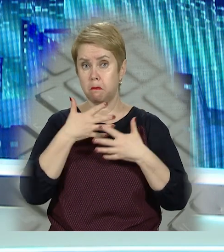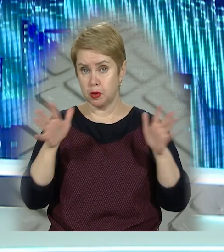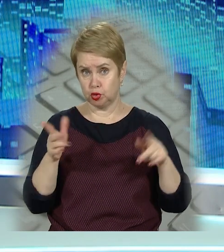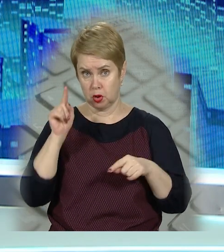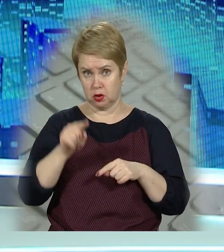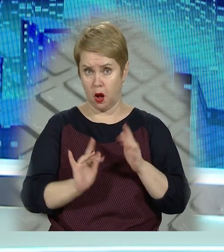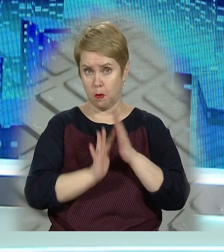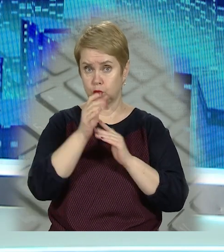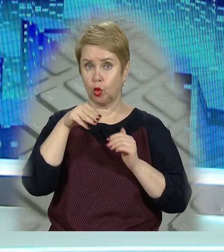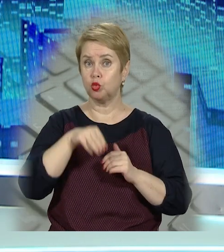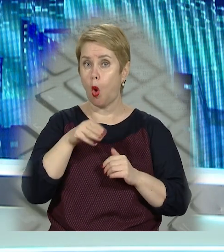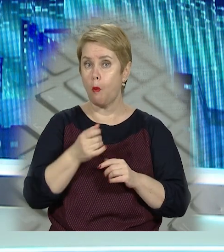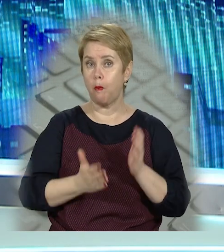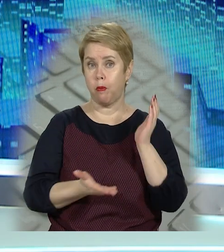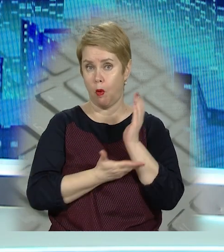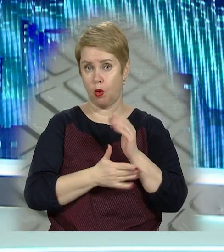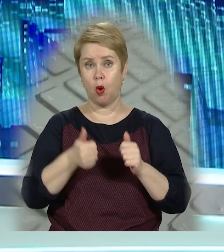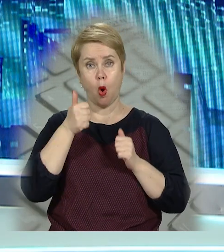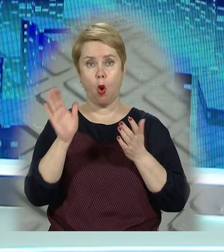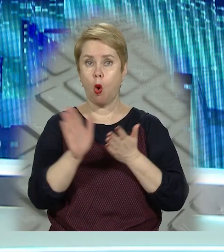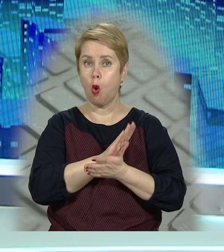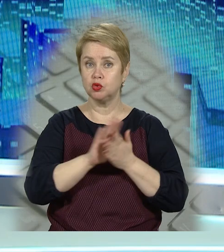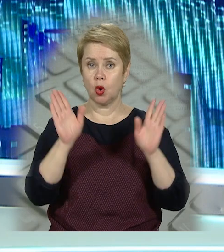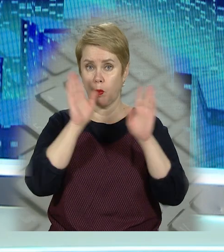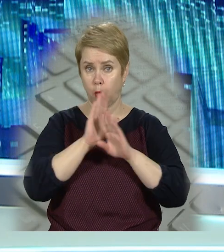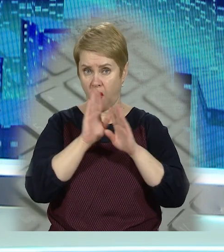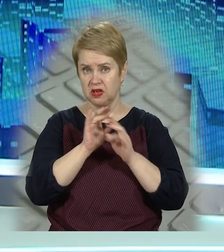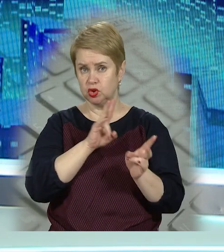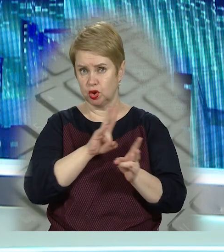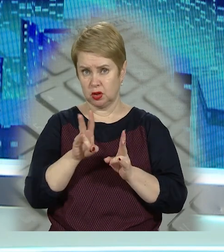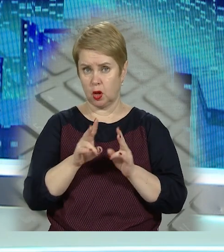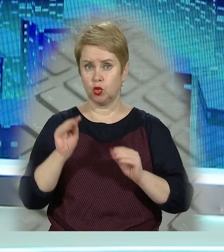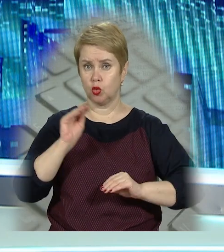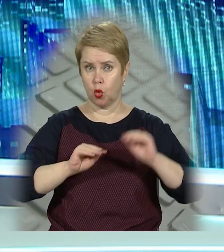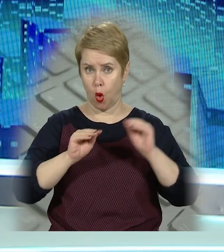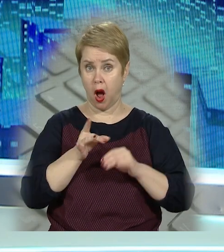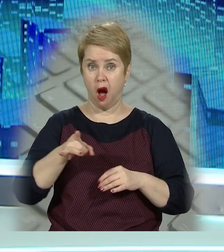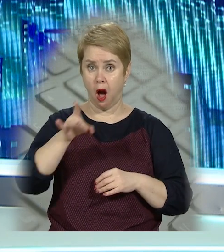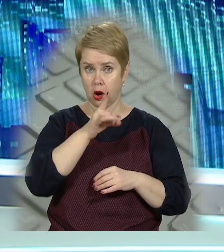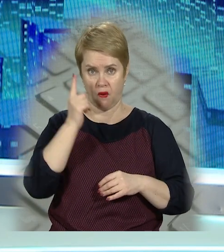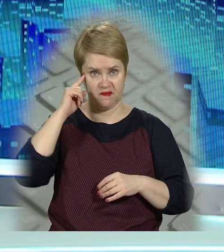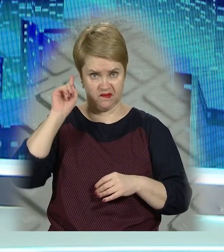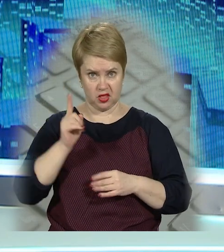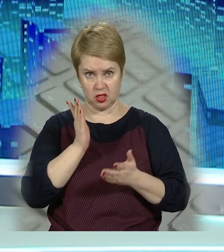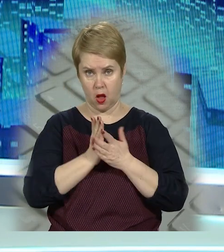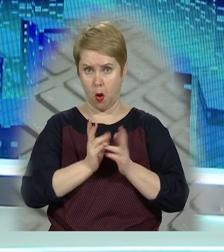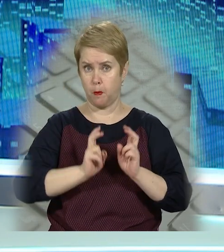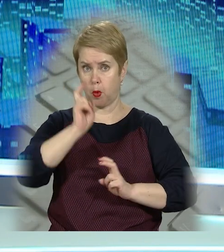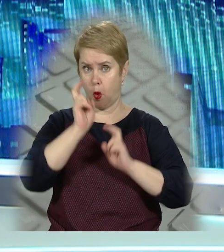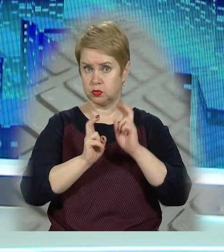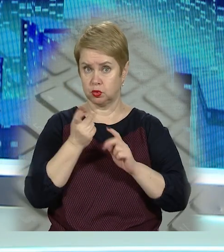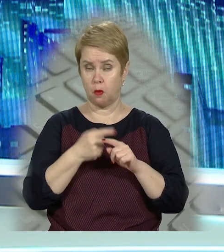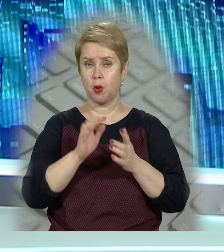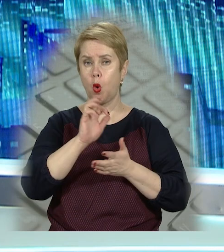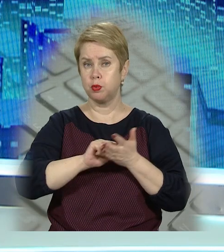більшості там росли тополі. У сокори добре очищують повітря від шкідливих домішок, а район, як відомо, належить до промзони.